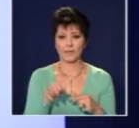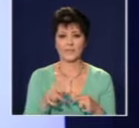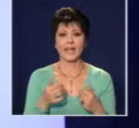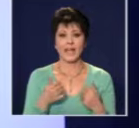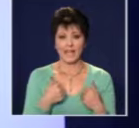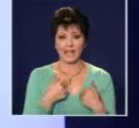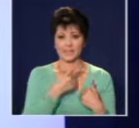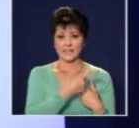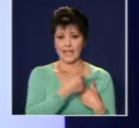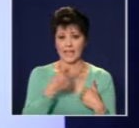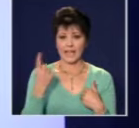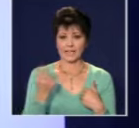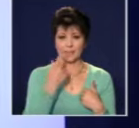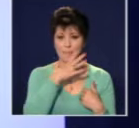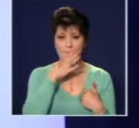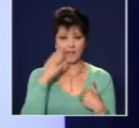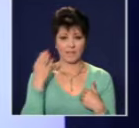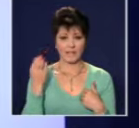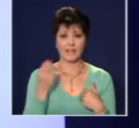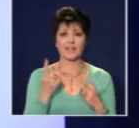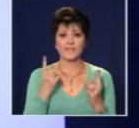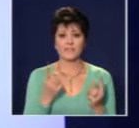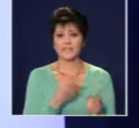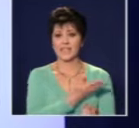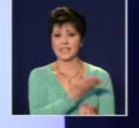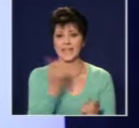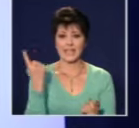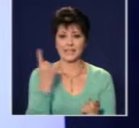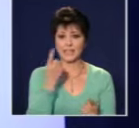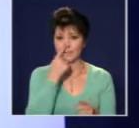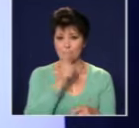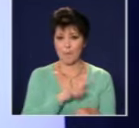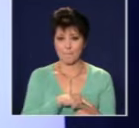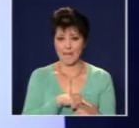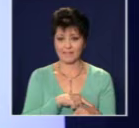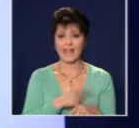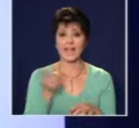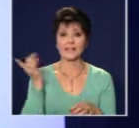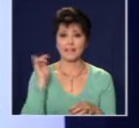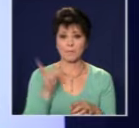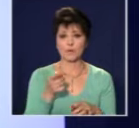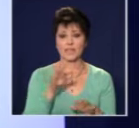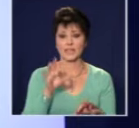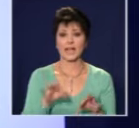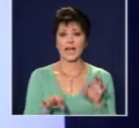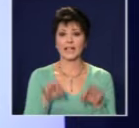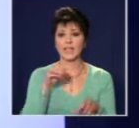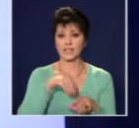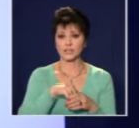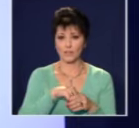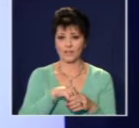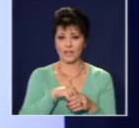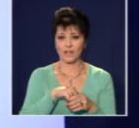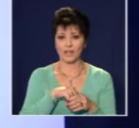е всеки един българин във всеки един момент и от всяка една точка на света да може да гласува по всеки един въпрос който касая неговото